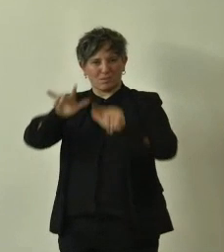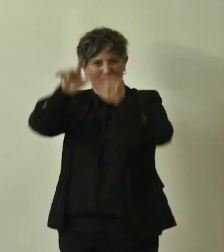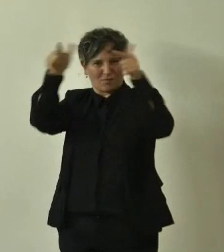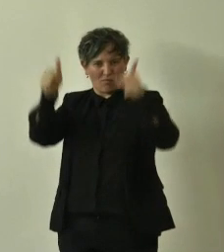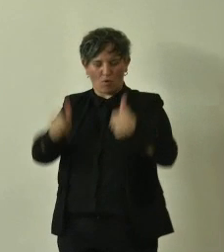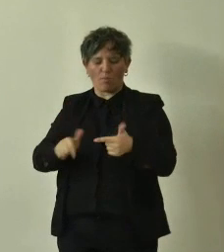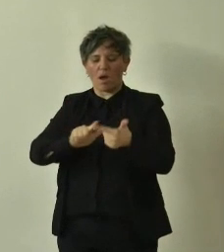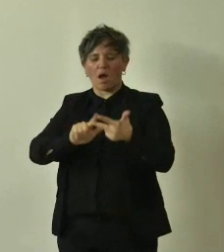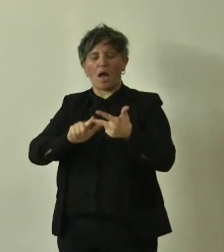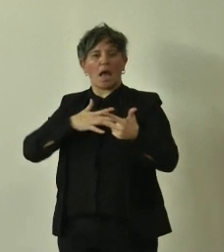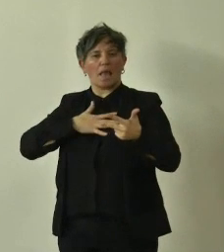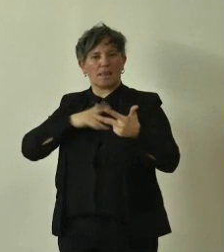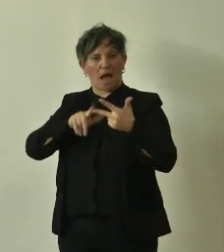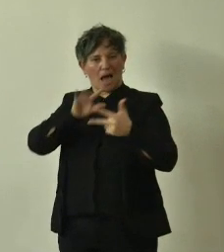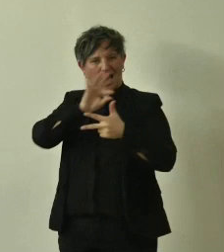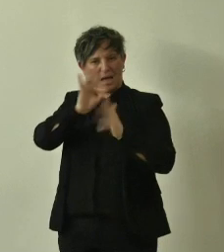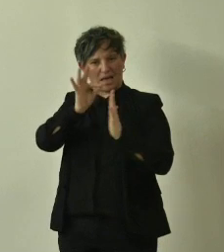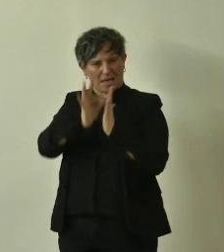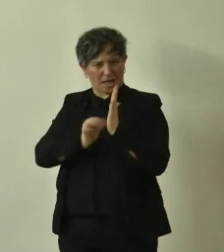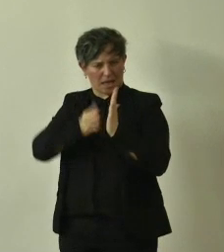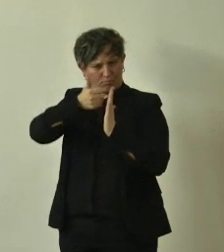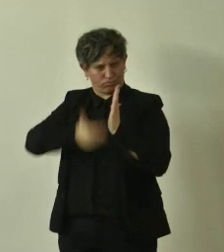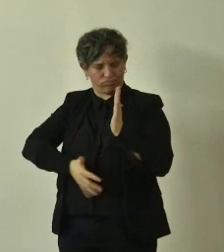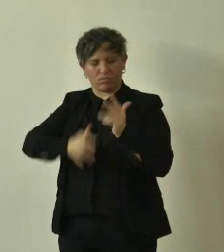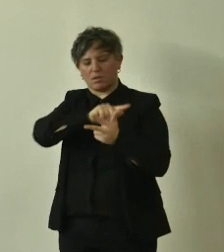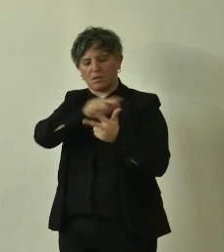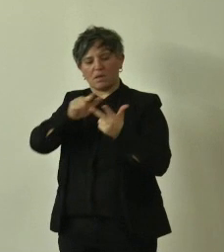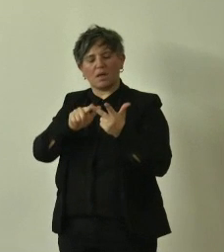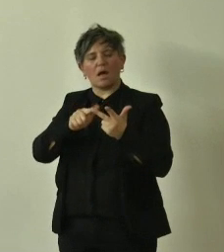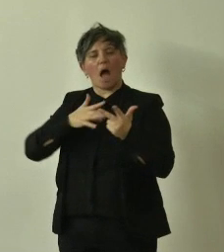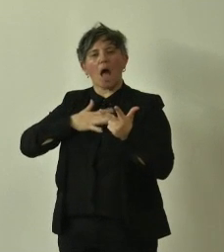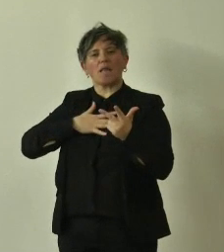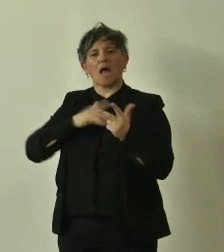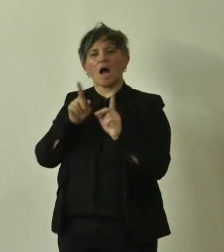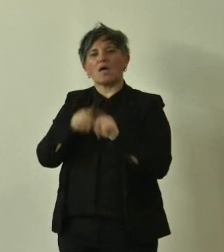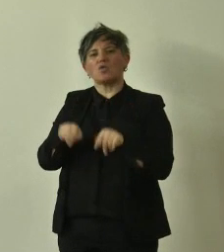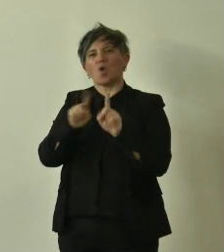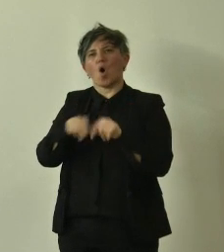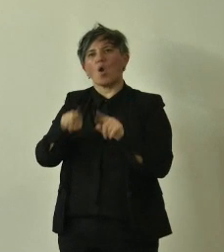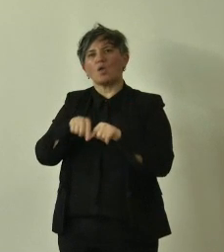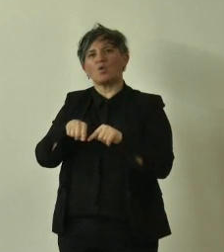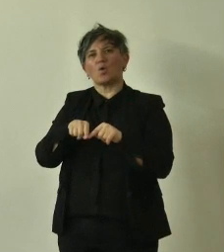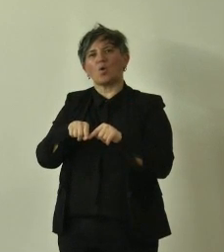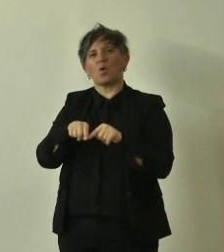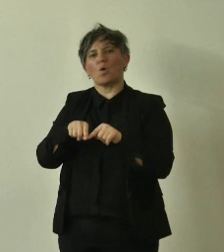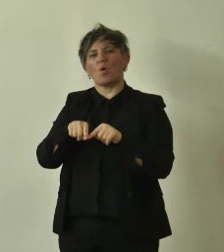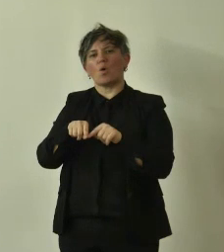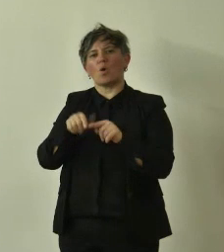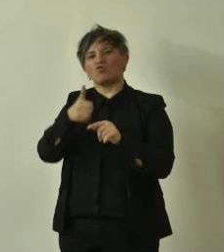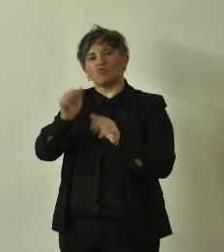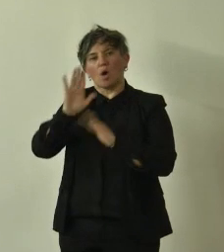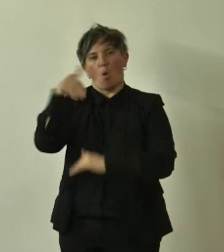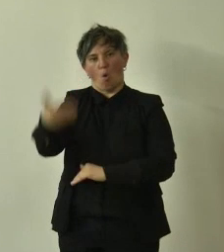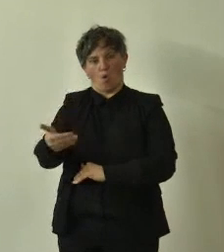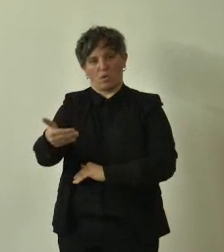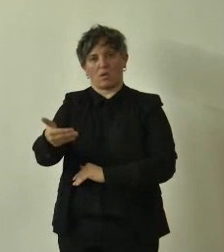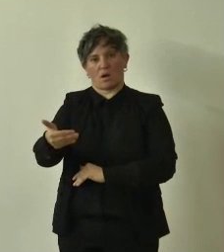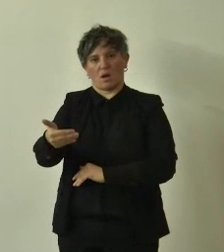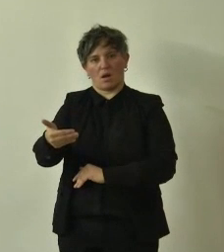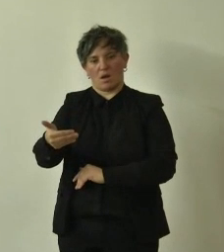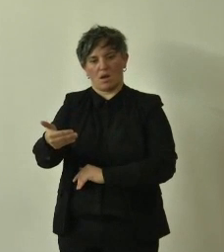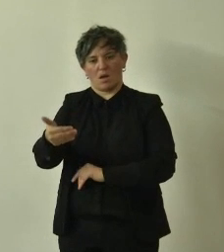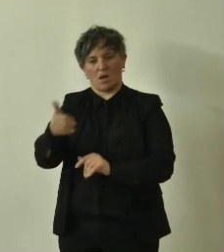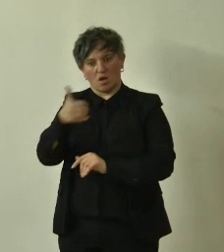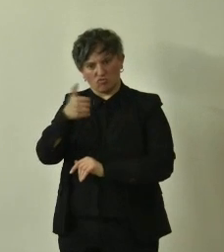'età abbiamo detto, l'età che normalmente supera sicuramente supera il centinaio d'anni molti alberi hanno